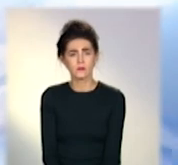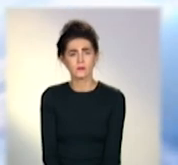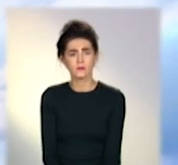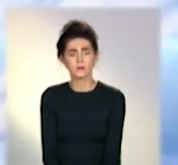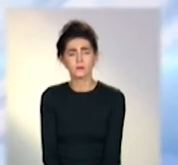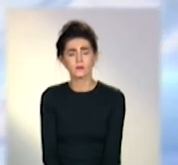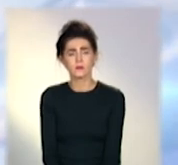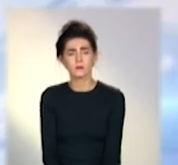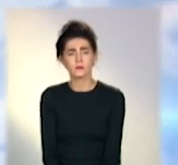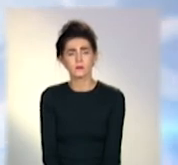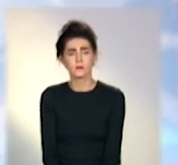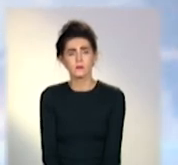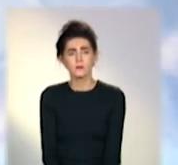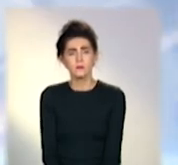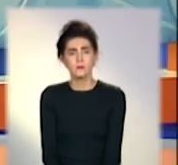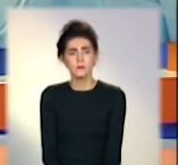909.